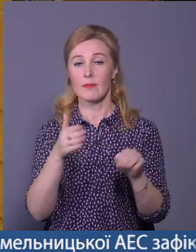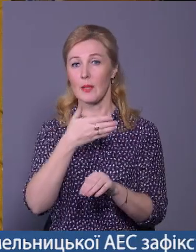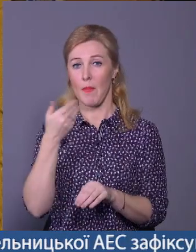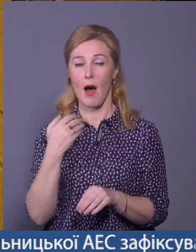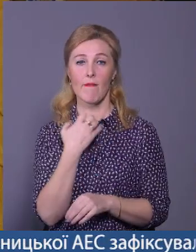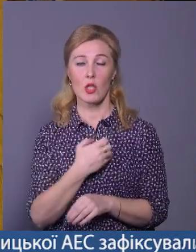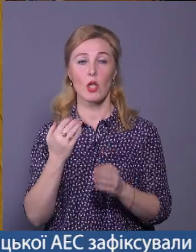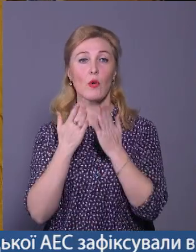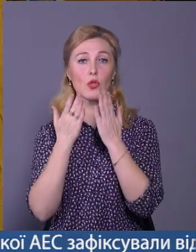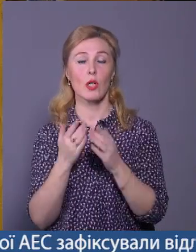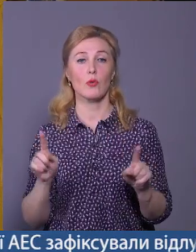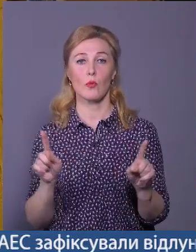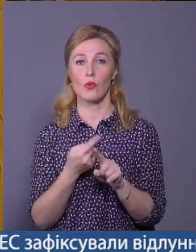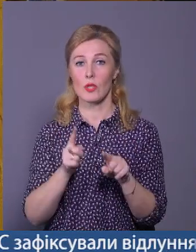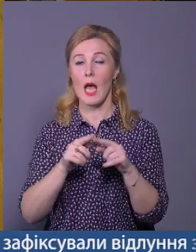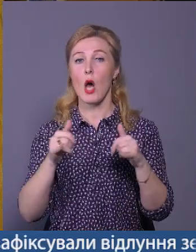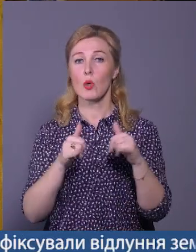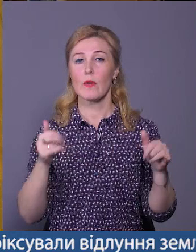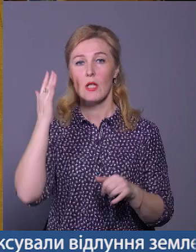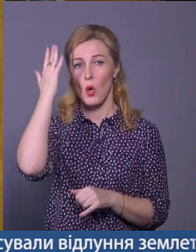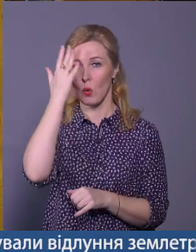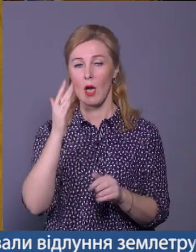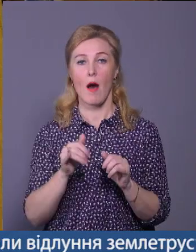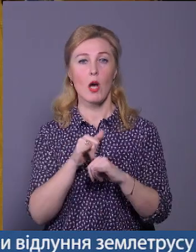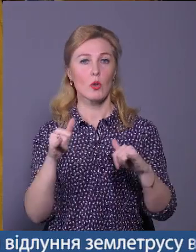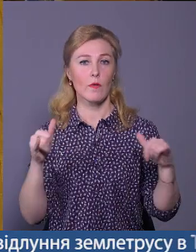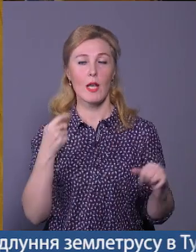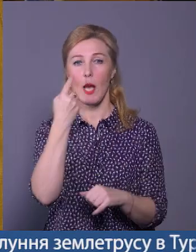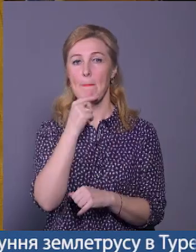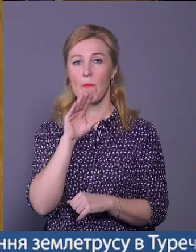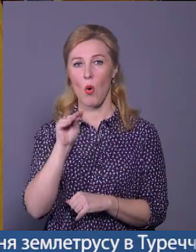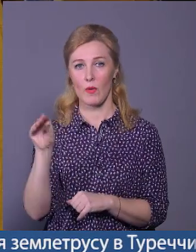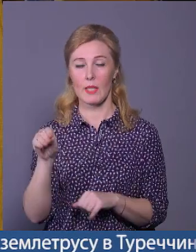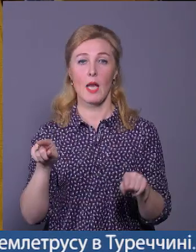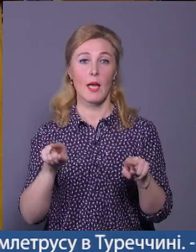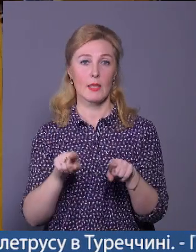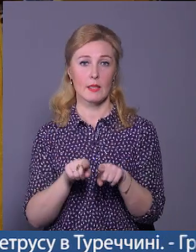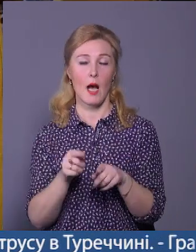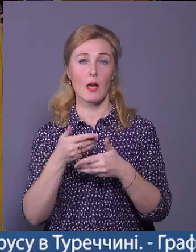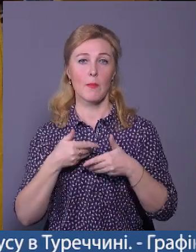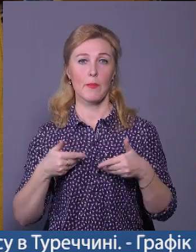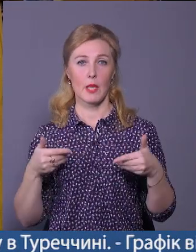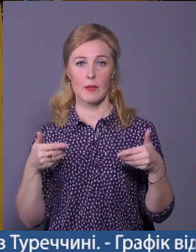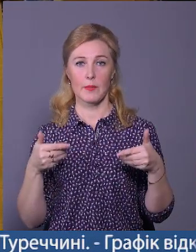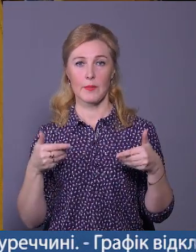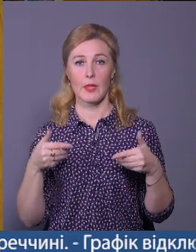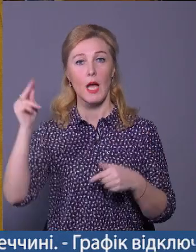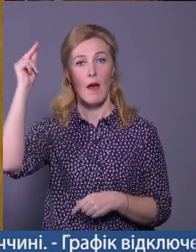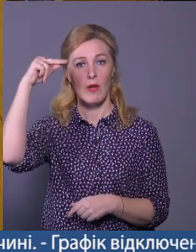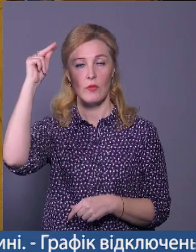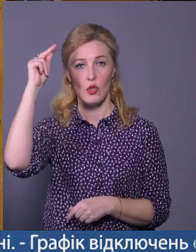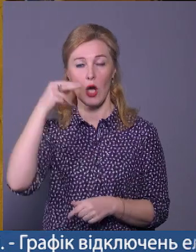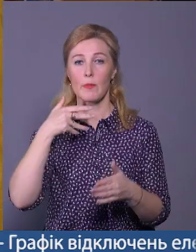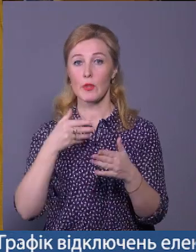Важливо читати, тому що це розвивається уява, розвивається мовлення. Таким чином ми вивчаємо